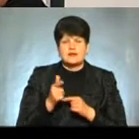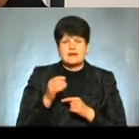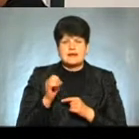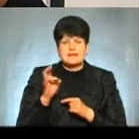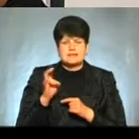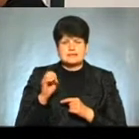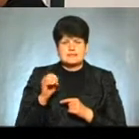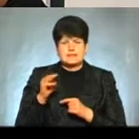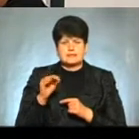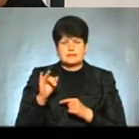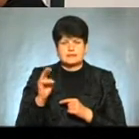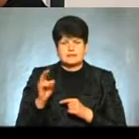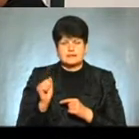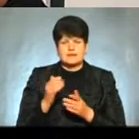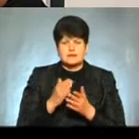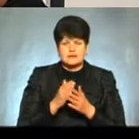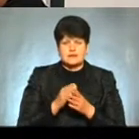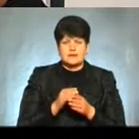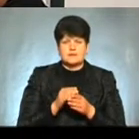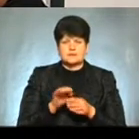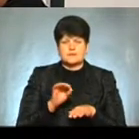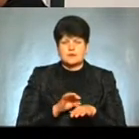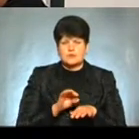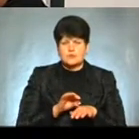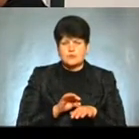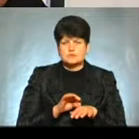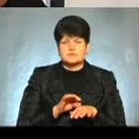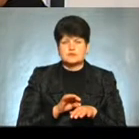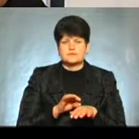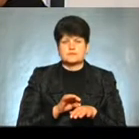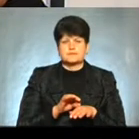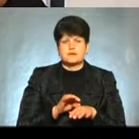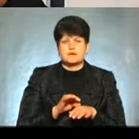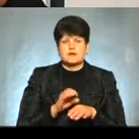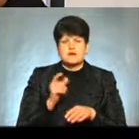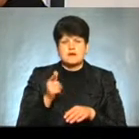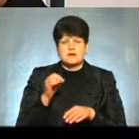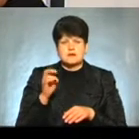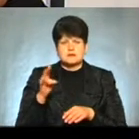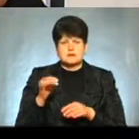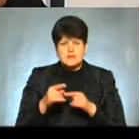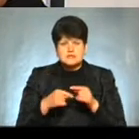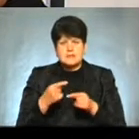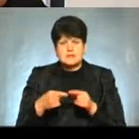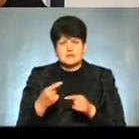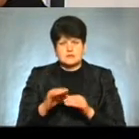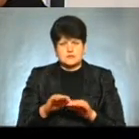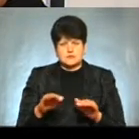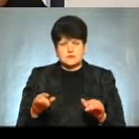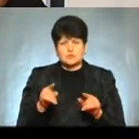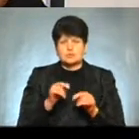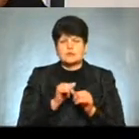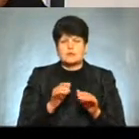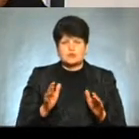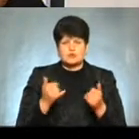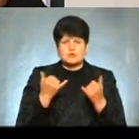спадковість Йде враження генетичного інформаційного матеріалу І це передається нащадкам Тому тут не